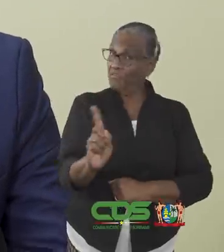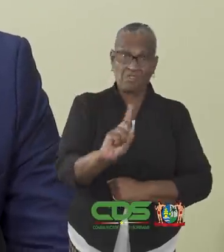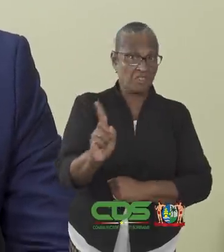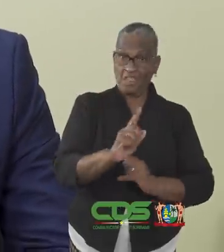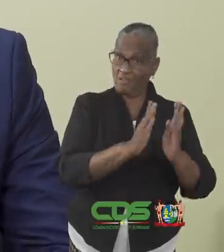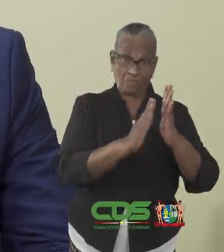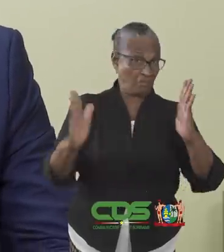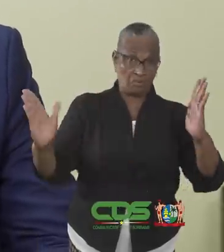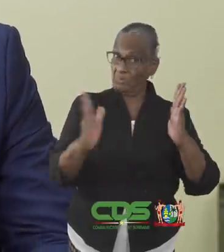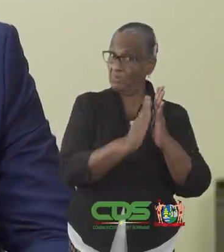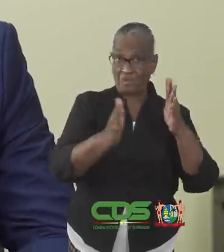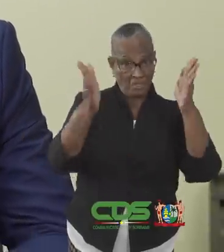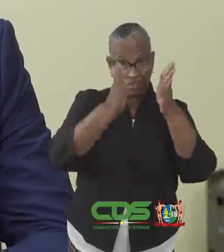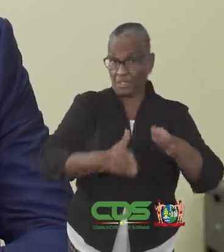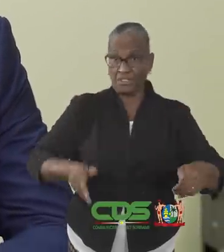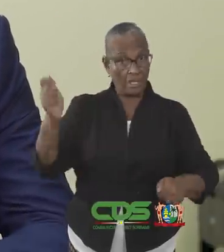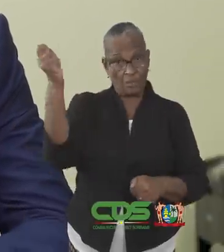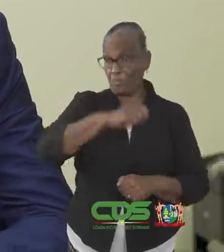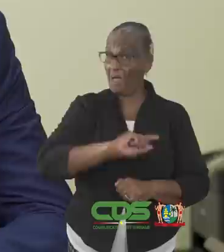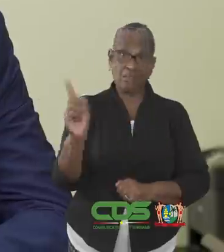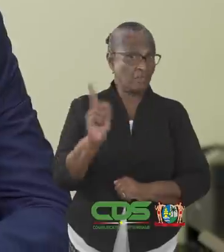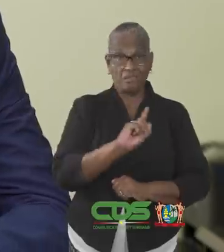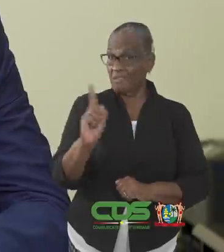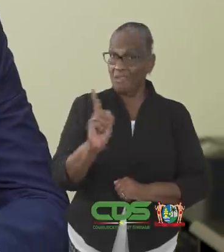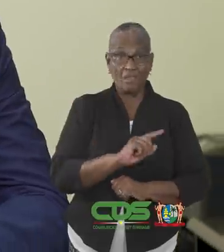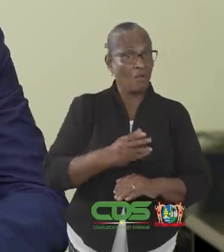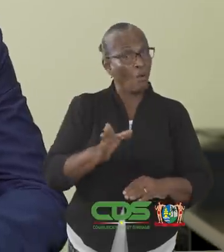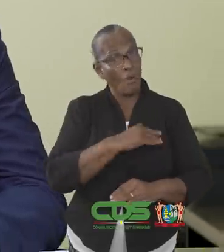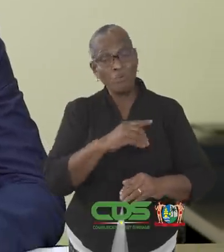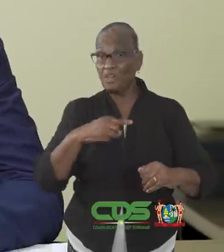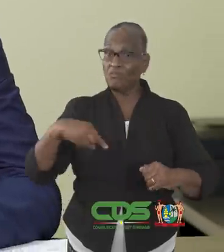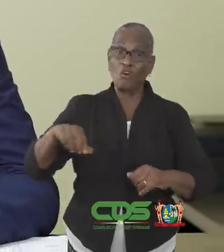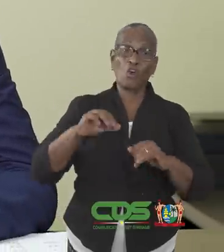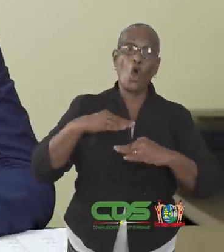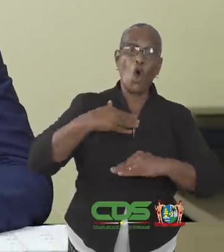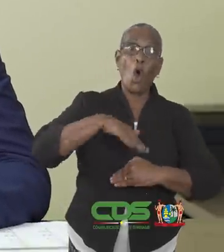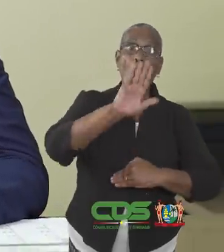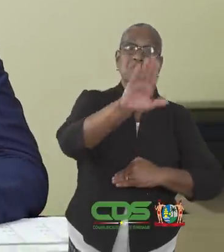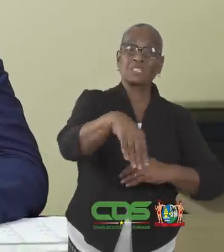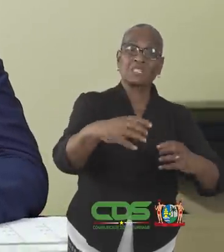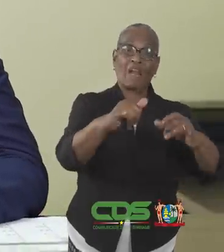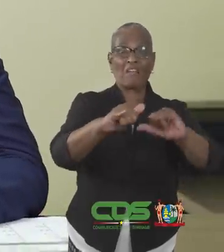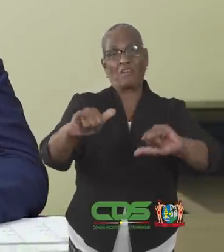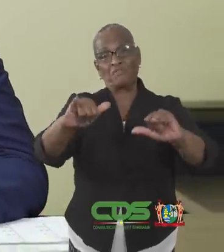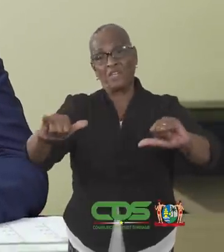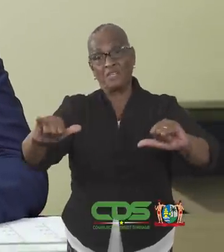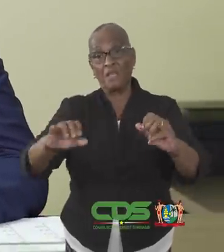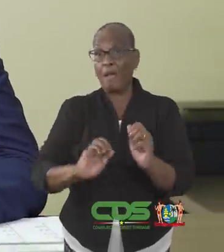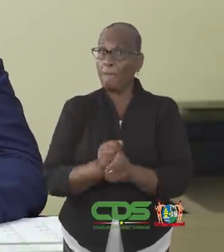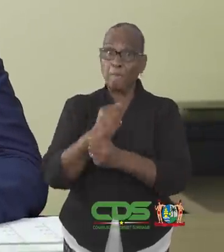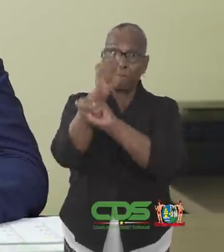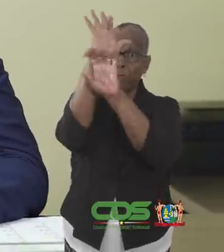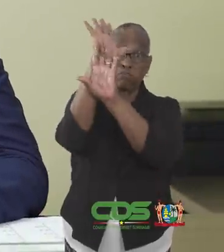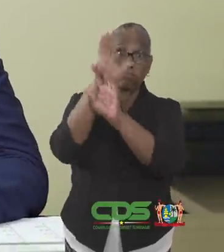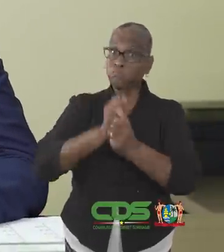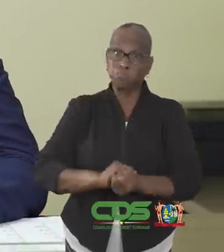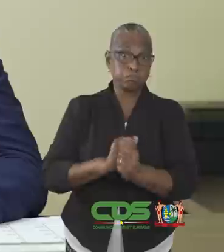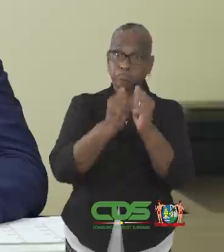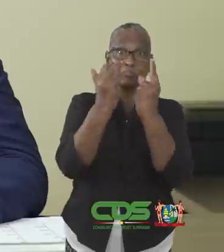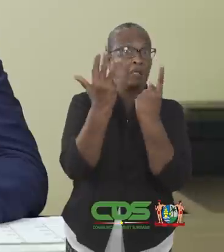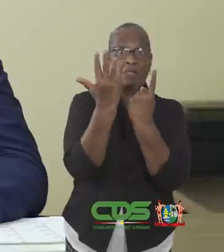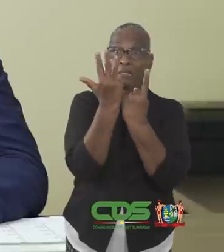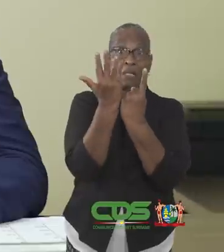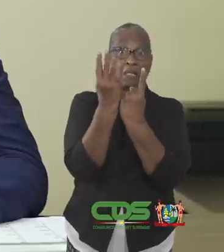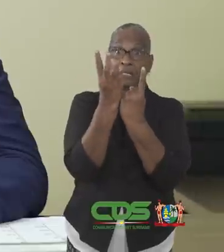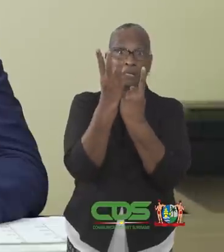gedurende de maand december. Ook niet voor outdoor events. Er zal geen pagare estafette